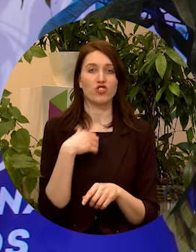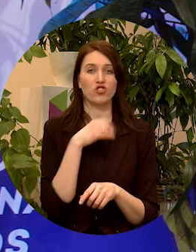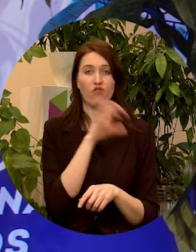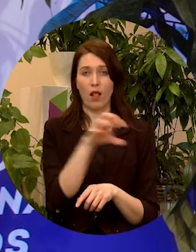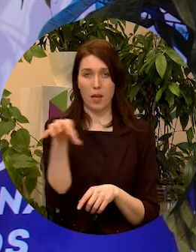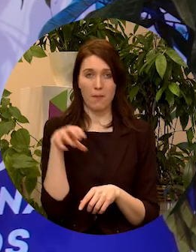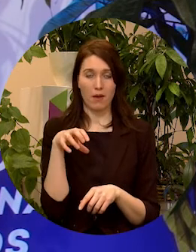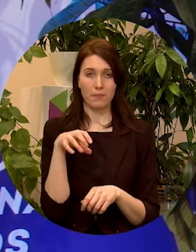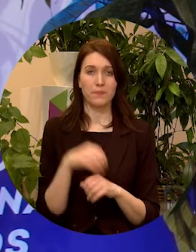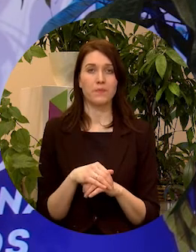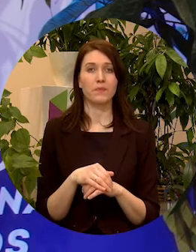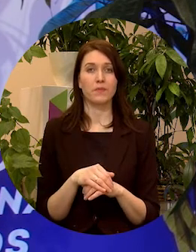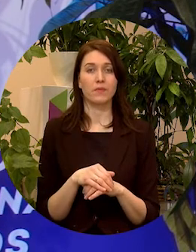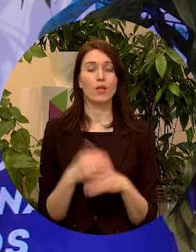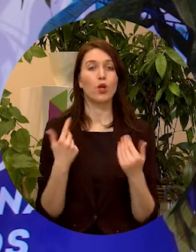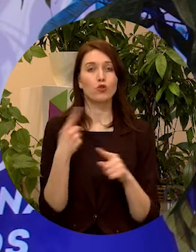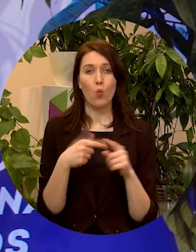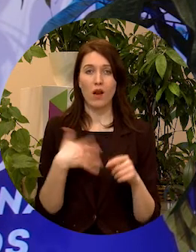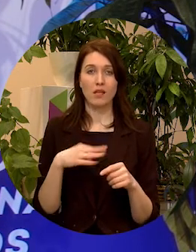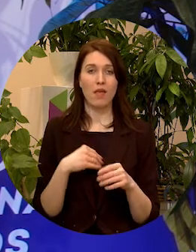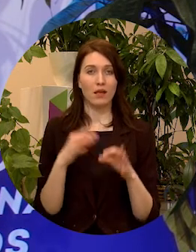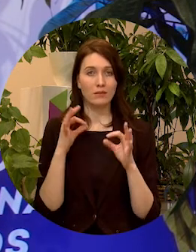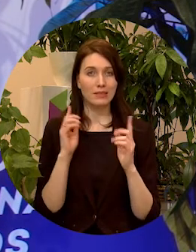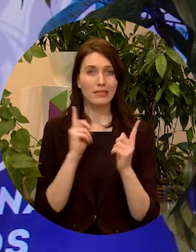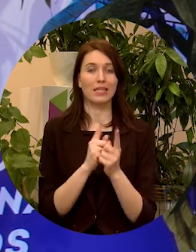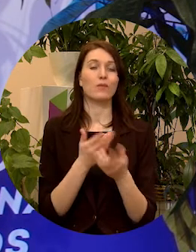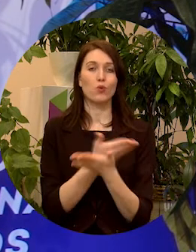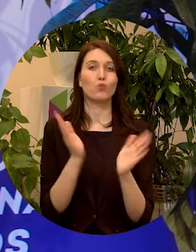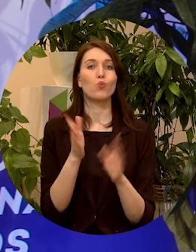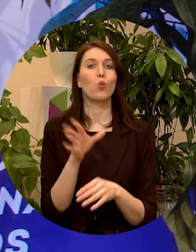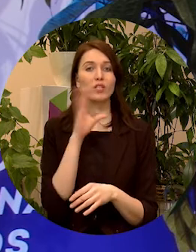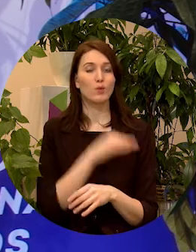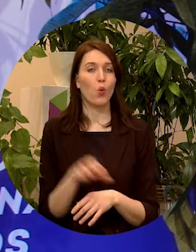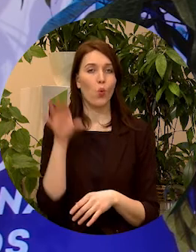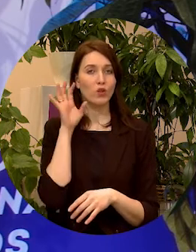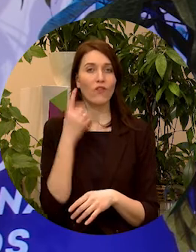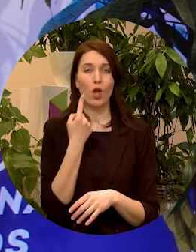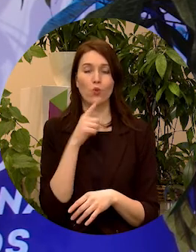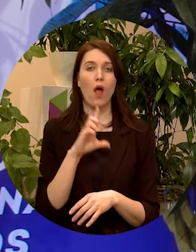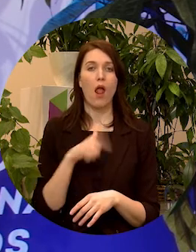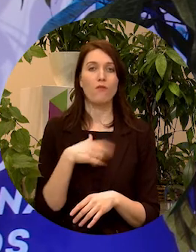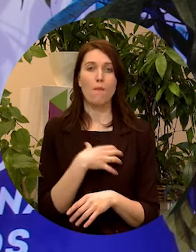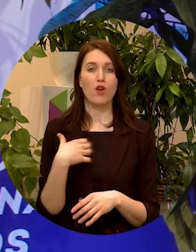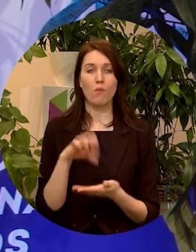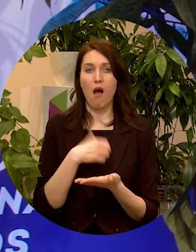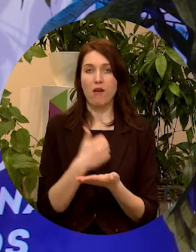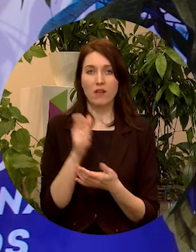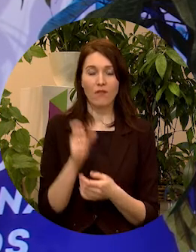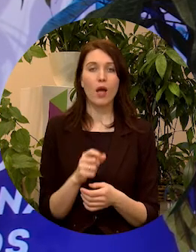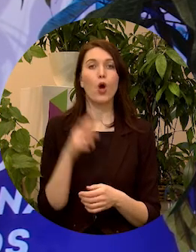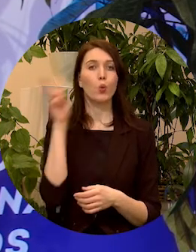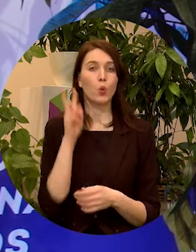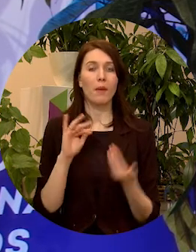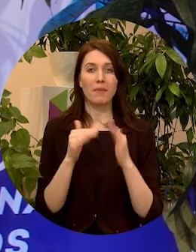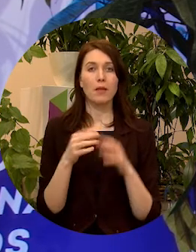Šoreiz mēs tiksimies, jums būs iespēja uzklausīt vienu no Latvijas pašvaldība pārstāvjiem, un tā būs